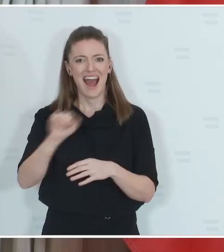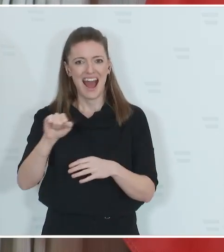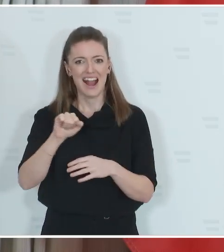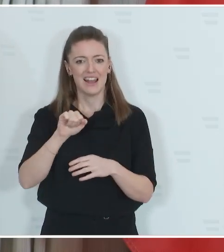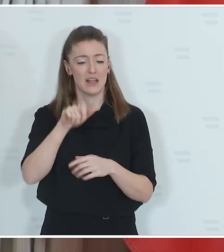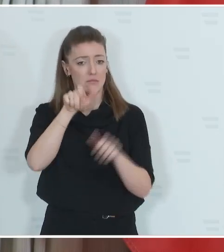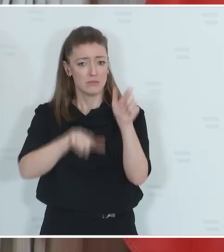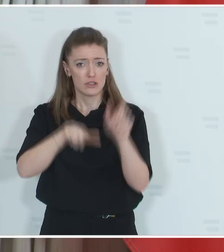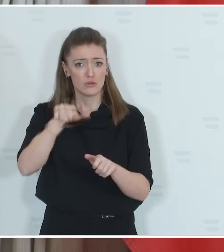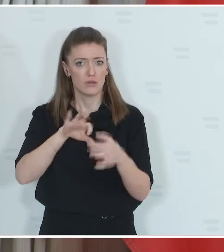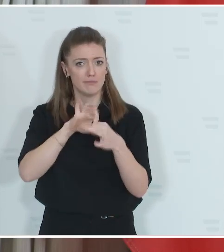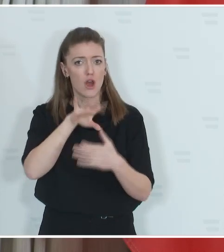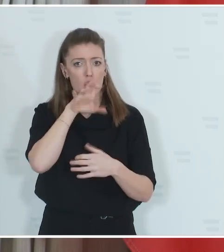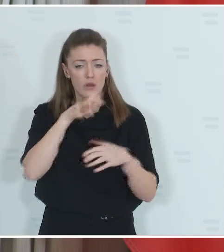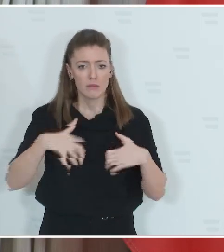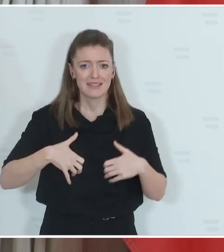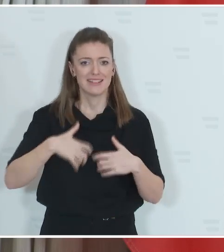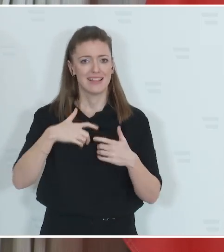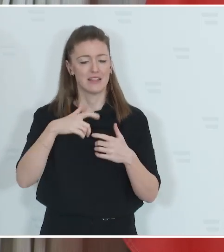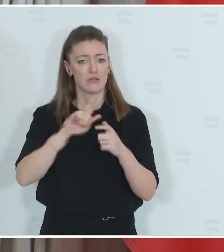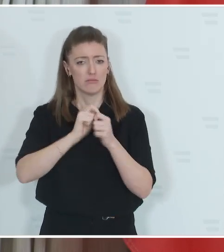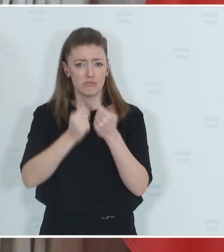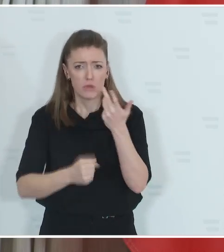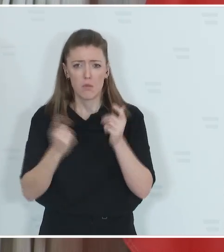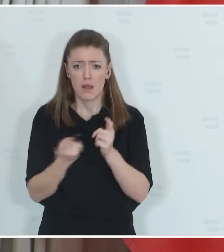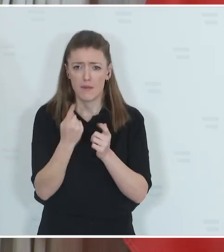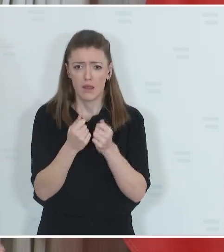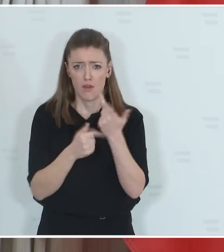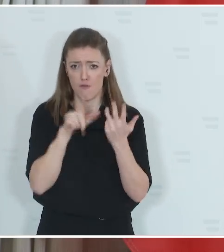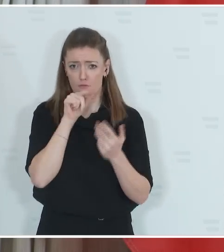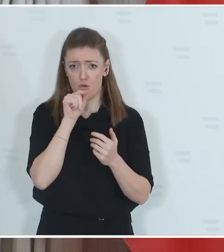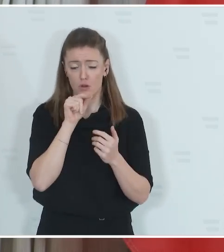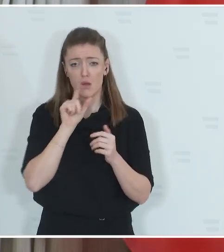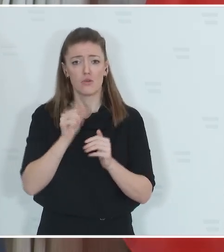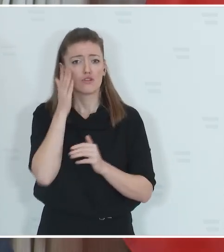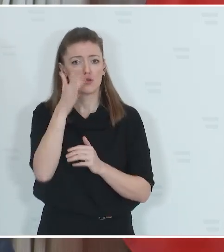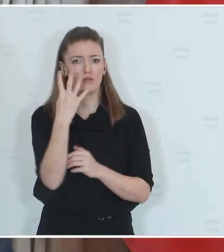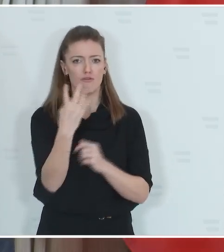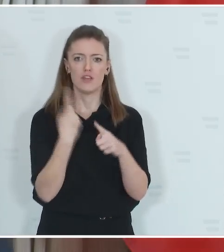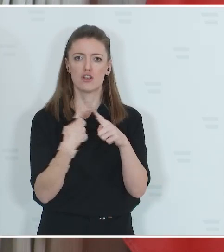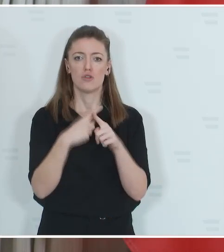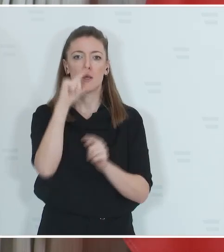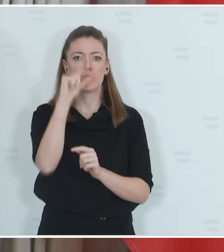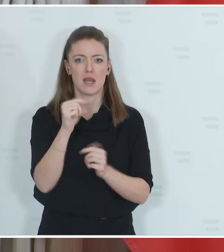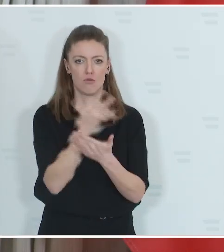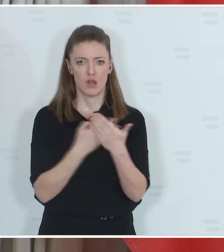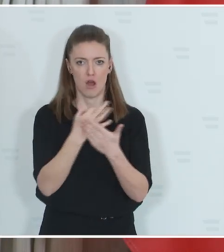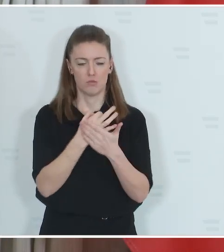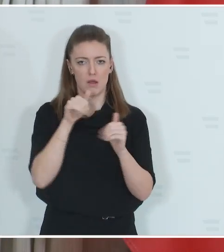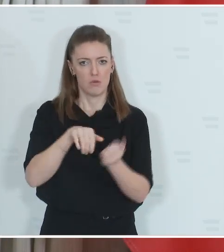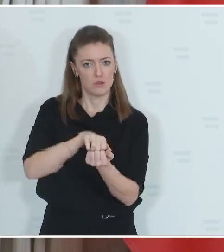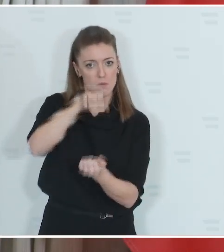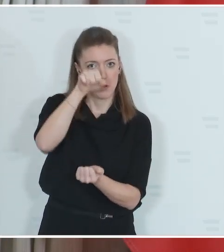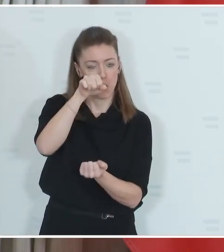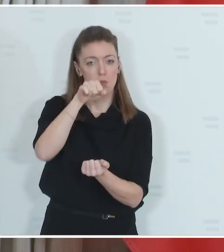Amphibien, Reptilien und Vögeln müssen in Zukunft mindestens eine vierstündige theoretische Ausbildung absolvieren und